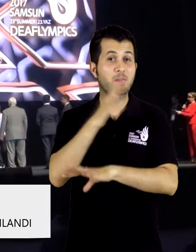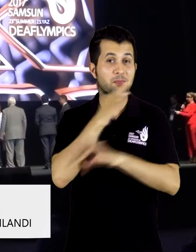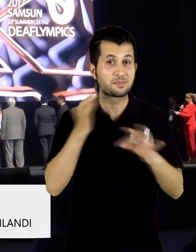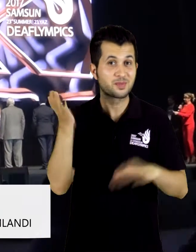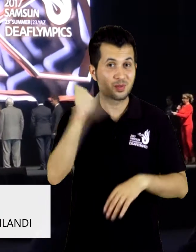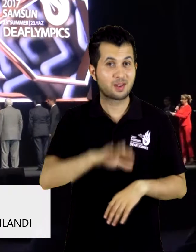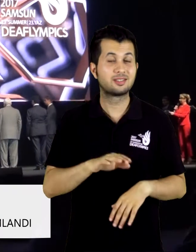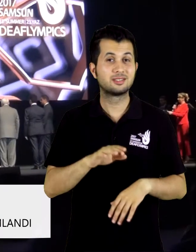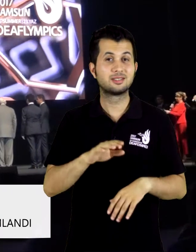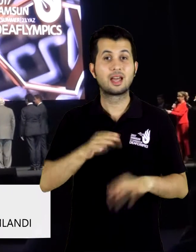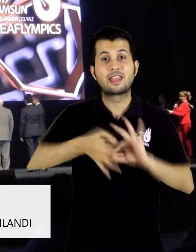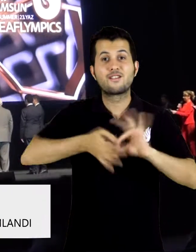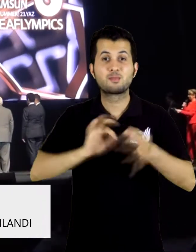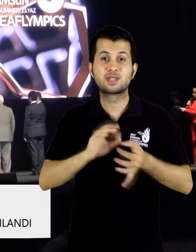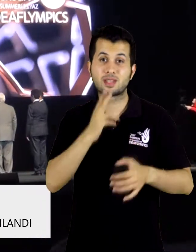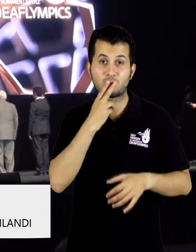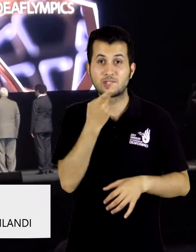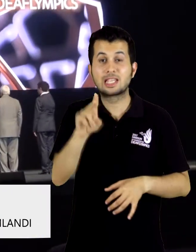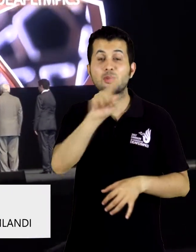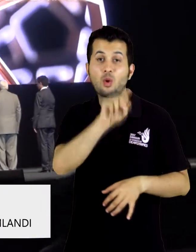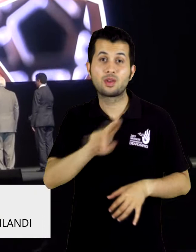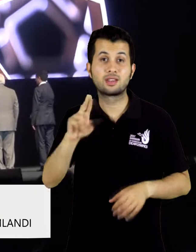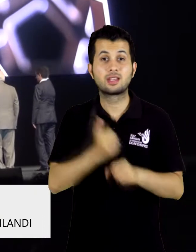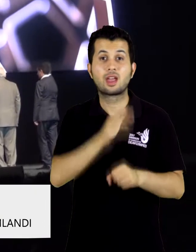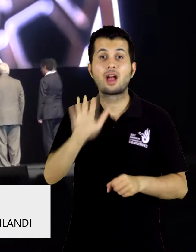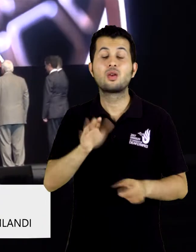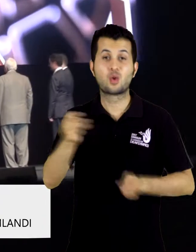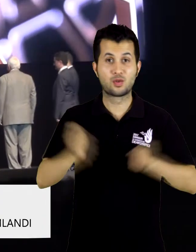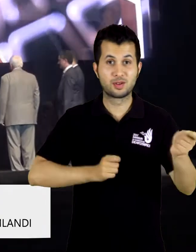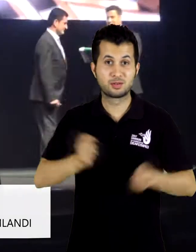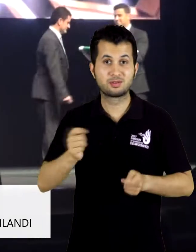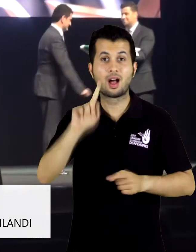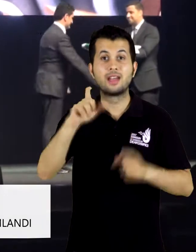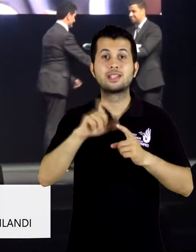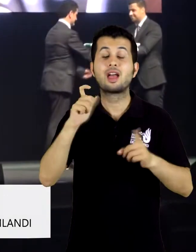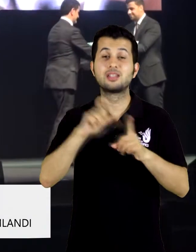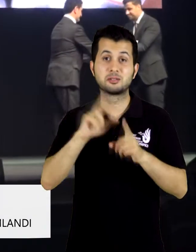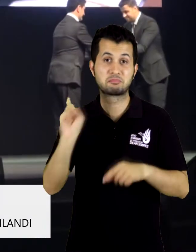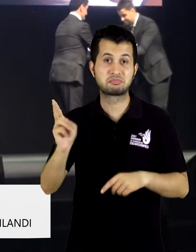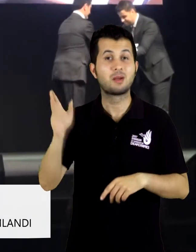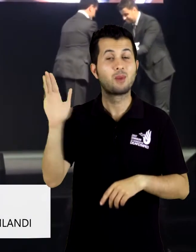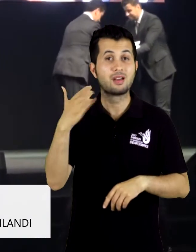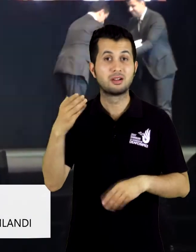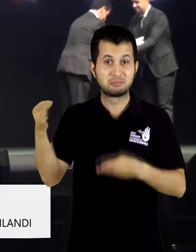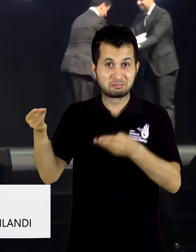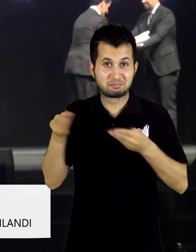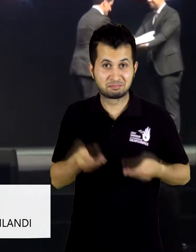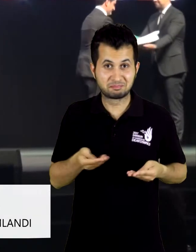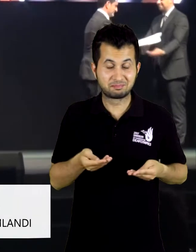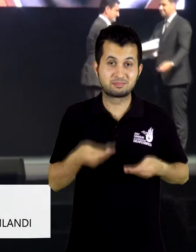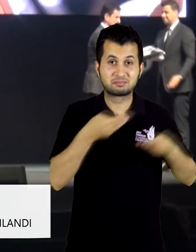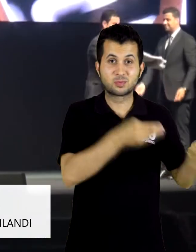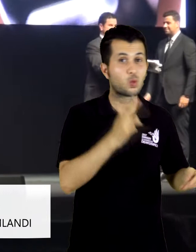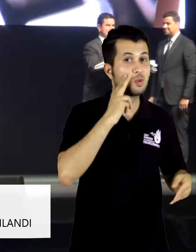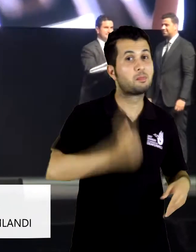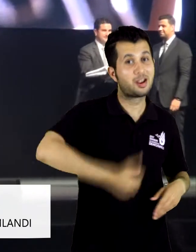Konuşmaların ardından Deflimpix Samsun 2017 Genel Koordinatörü Serkan Baltacı, ICSD bayrağını Türkiye İşitme Engelliler Spor